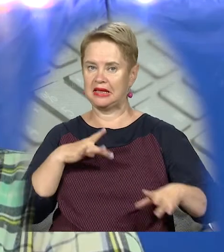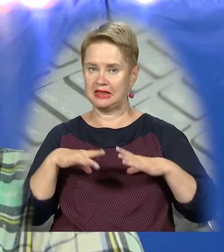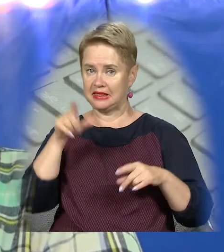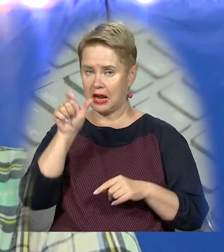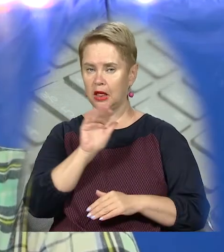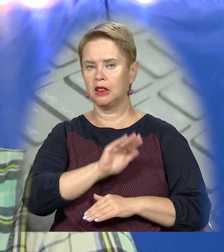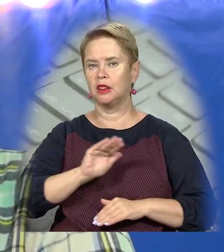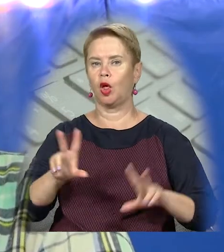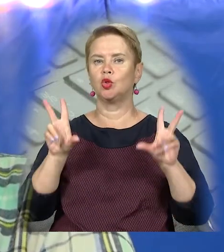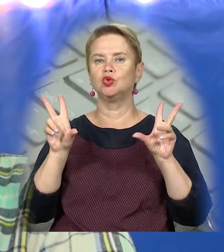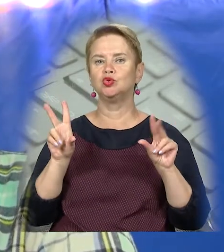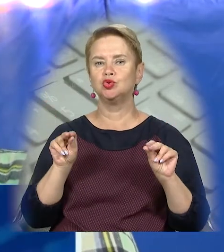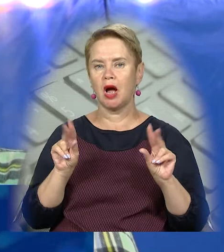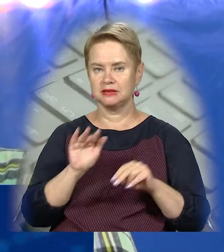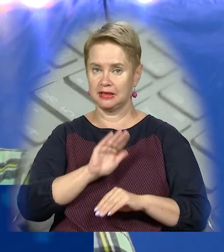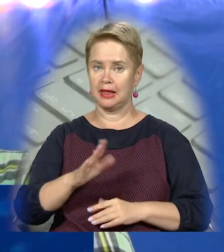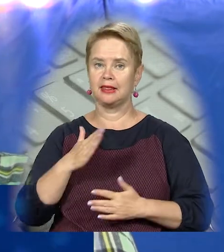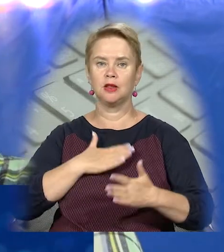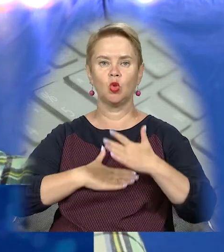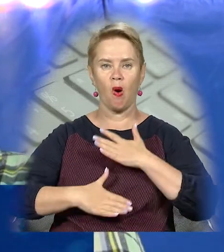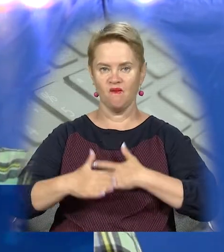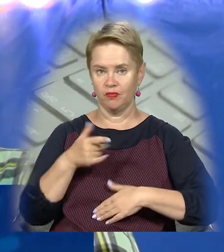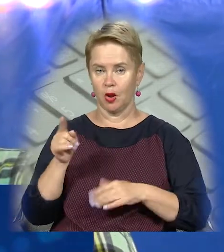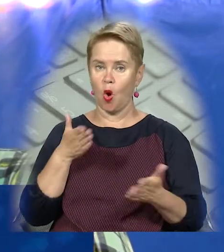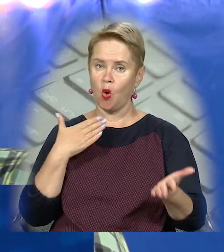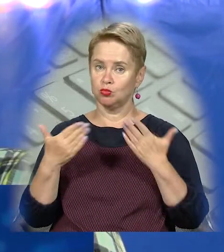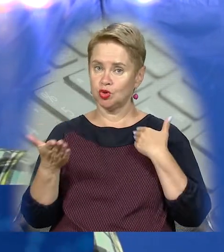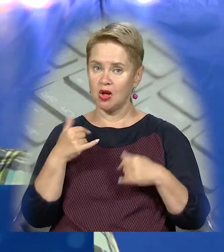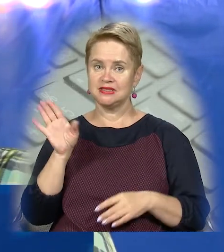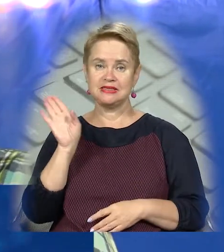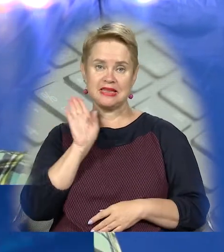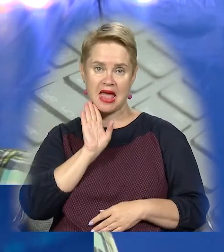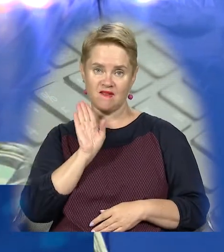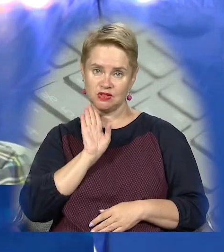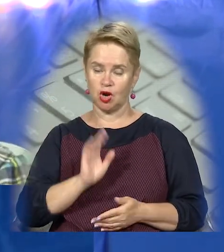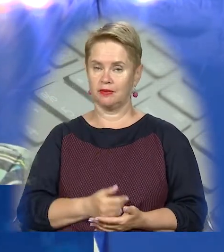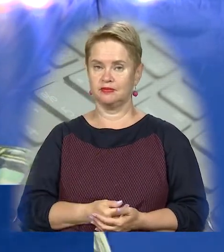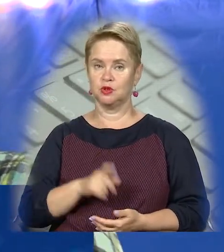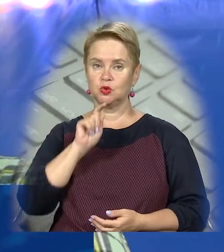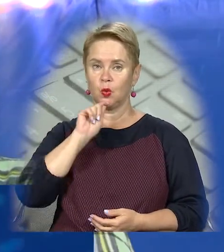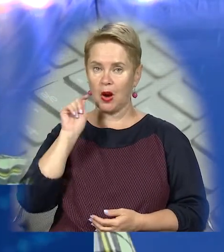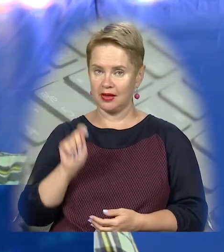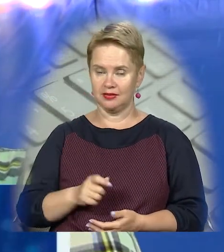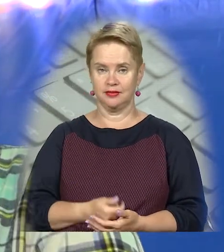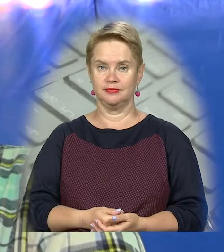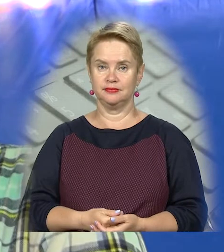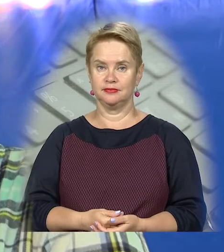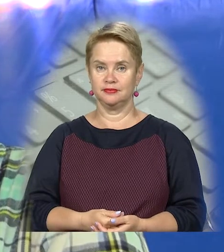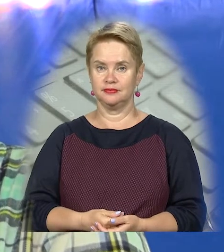Діти щастливі, діти довольні, вони спілкуваються з дівчинками з України.